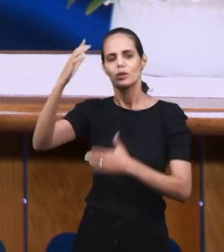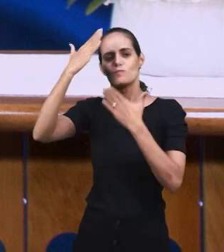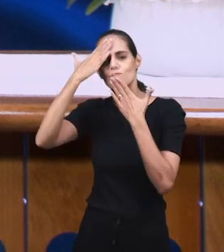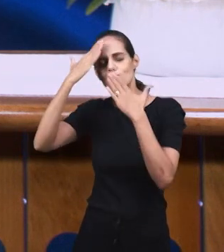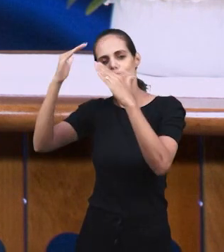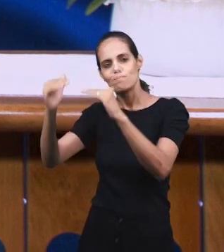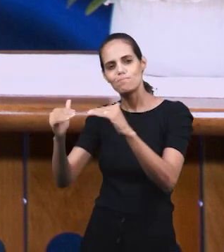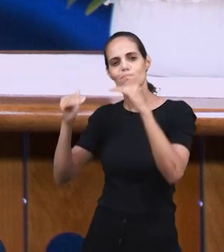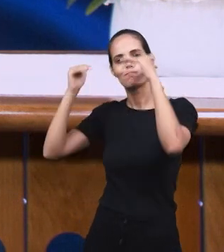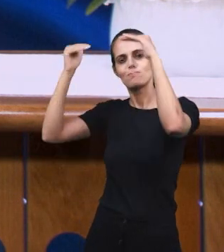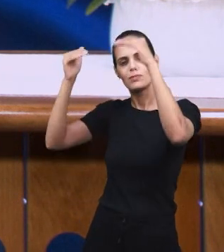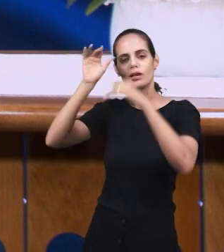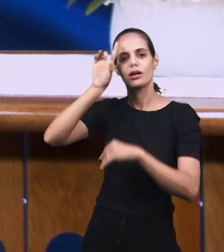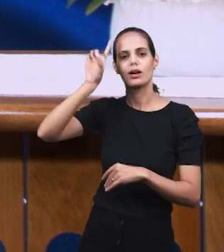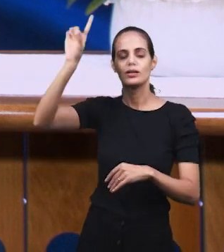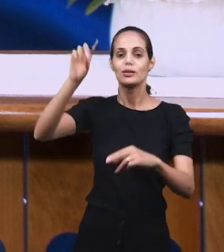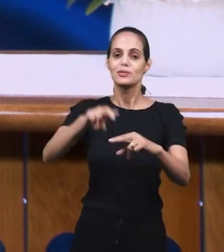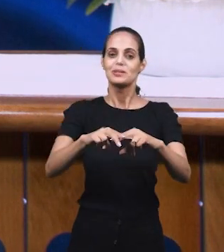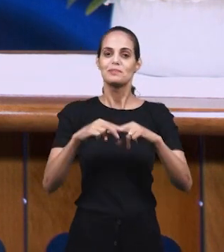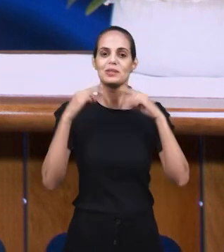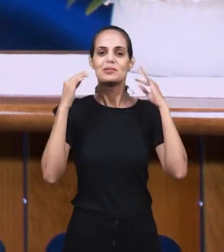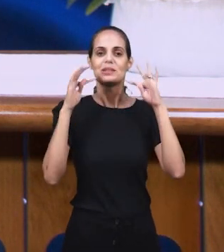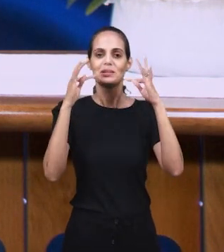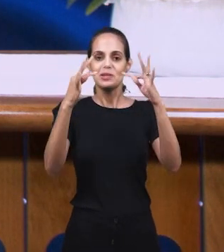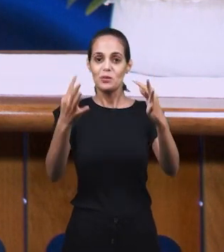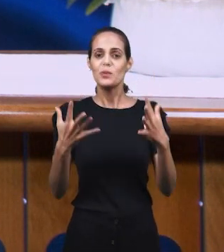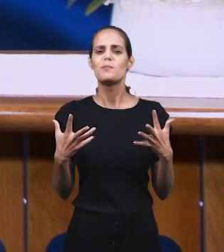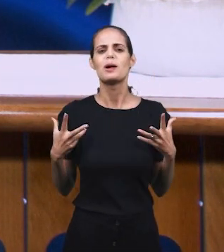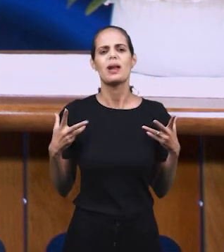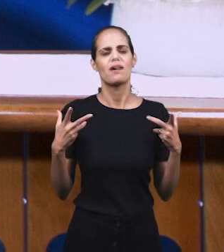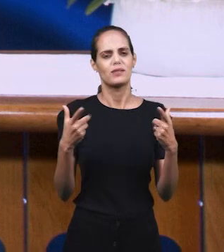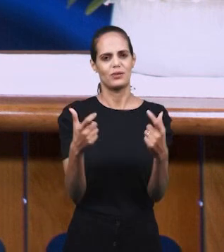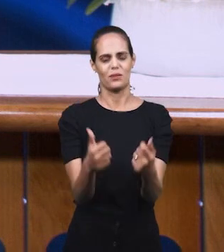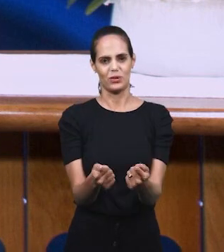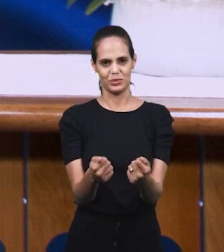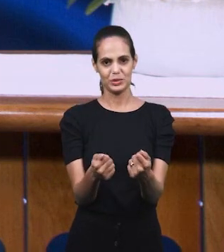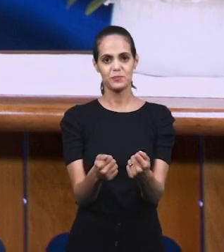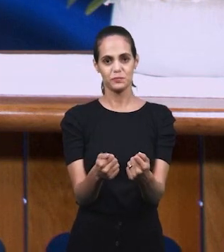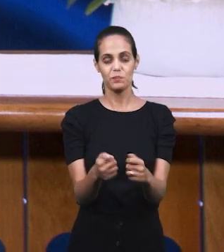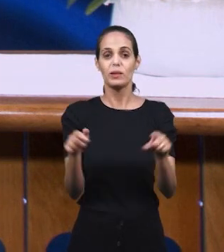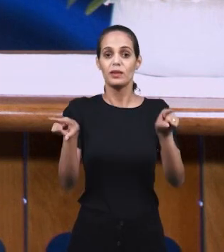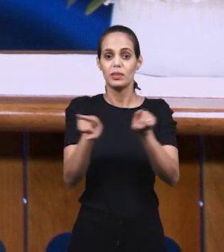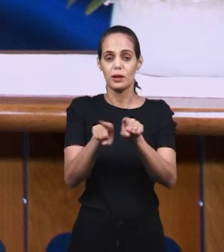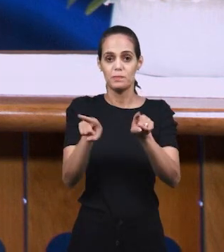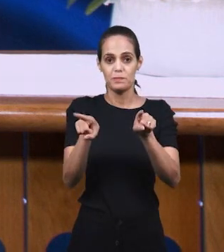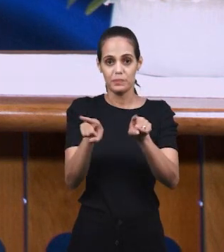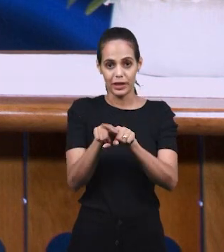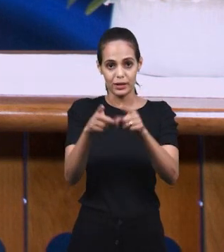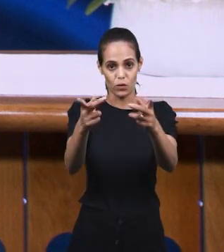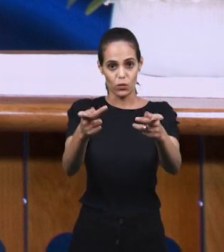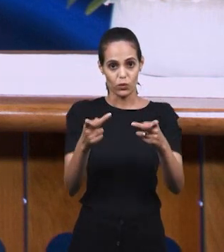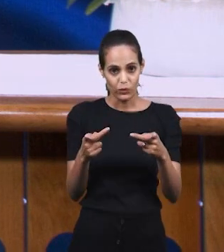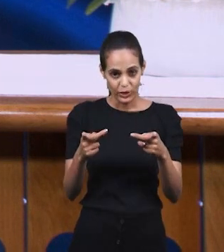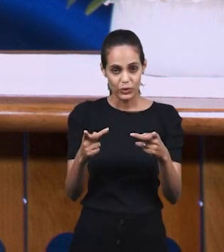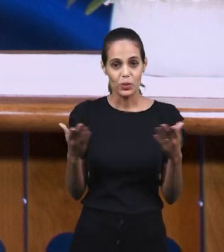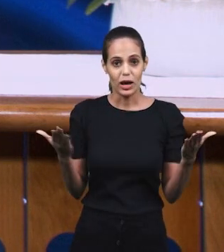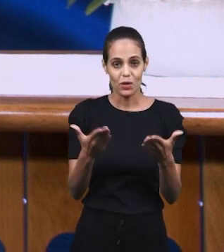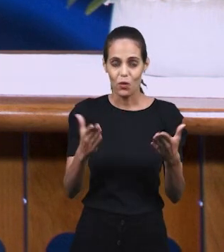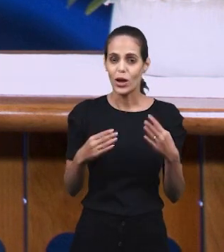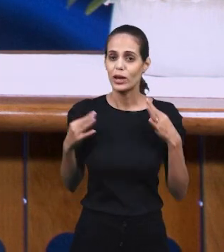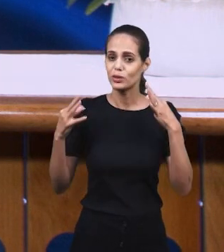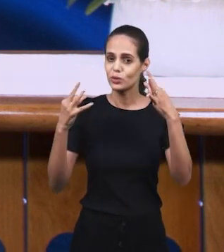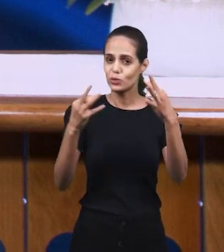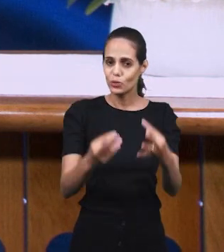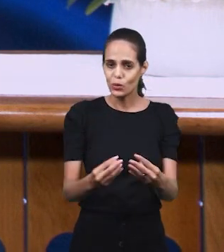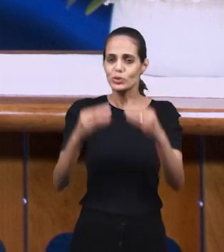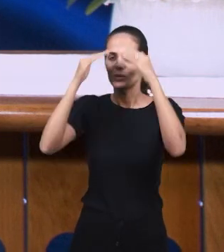прославим Господа. Давайте мы возблагодарим нашего Господа за эти чудные свидетельства. И я приглашаю всех, давайте